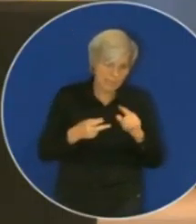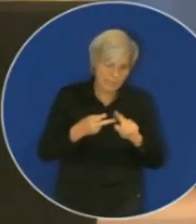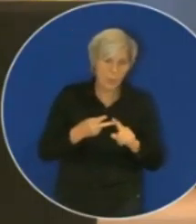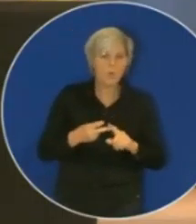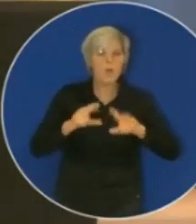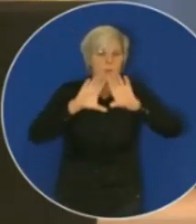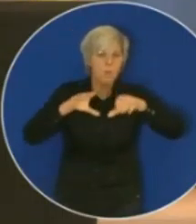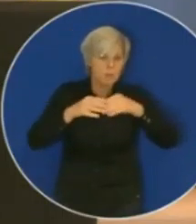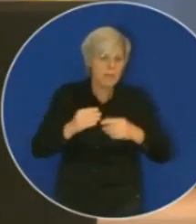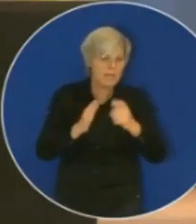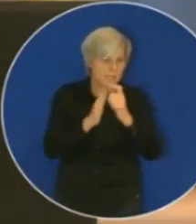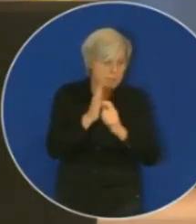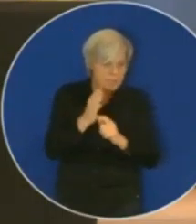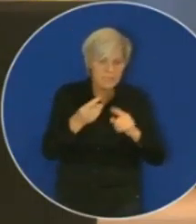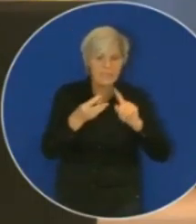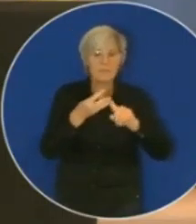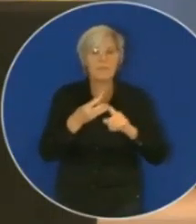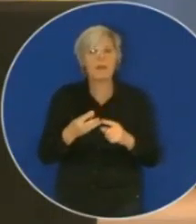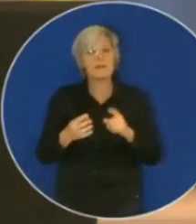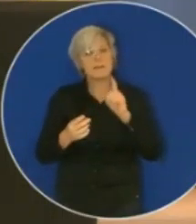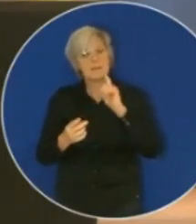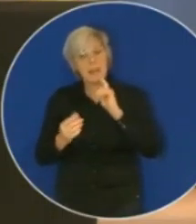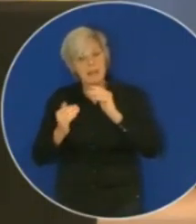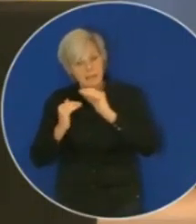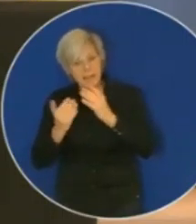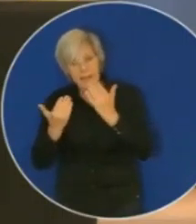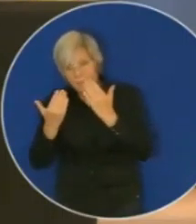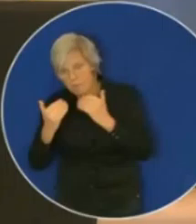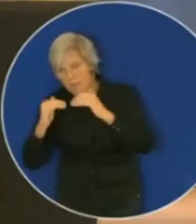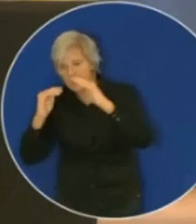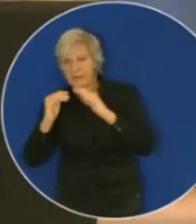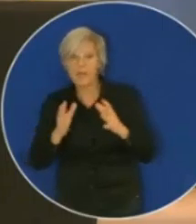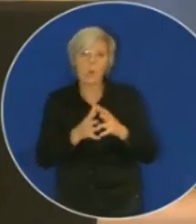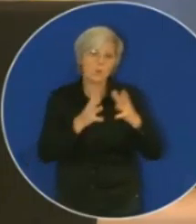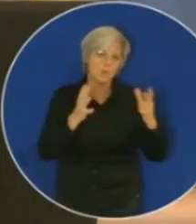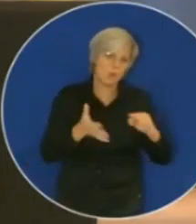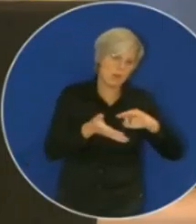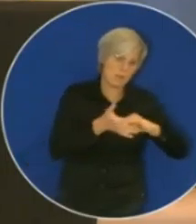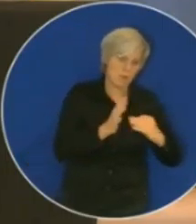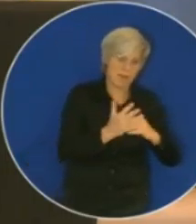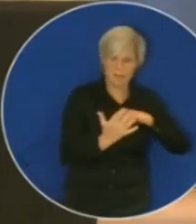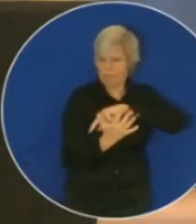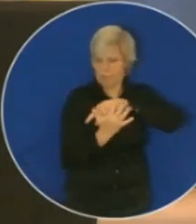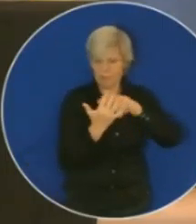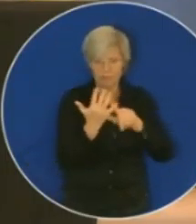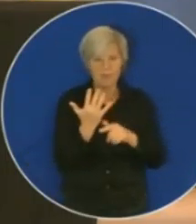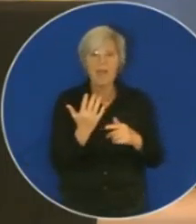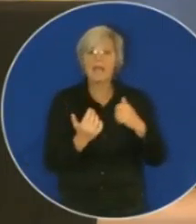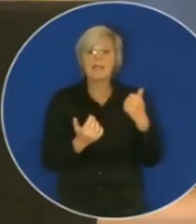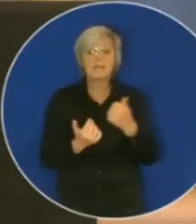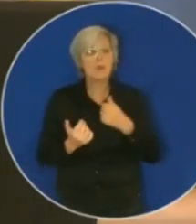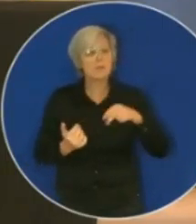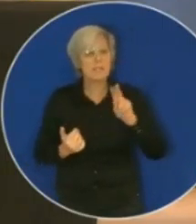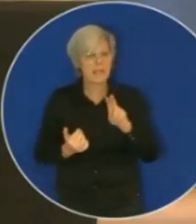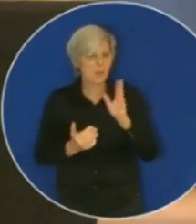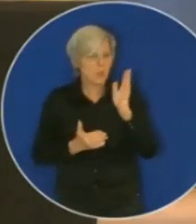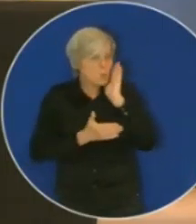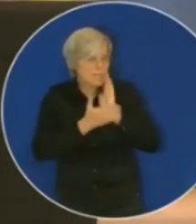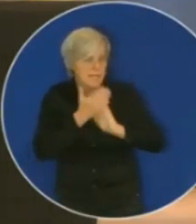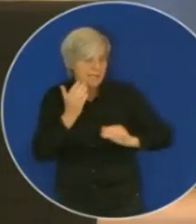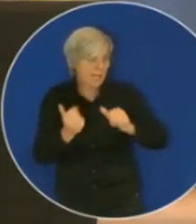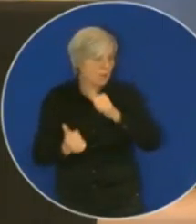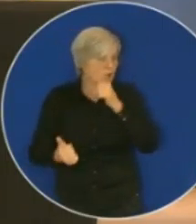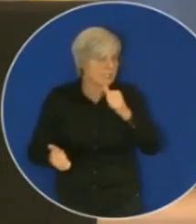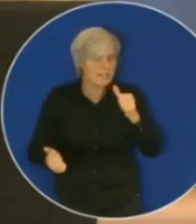budgeteringsprinciper, ständiga förbättringar kontra större projekt. Det behövs egentligen, ursäkta jag